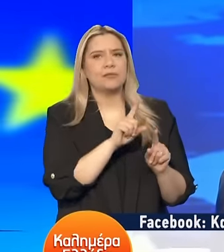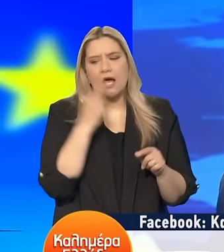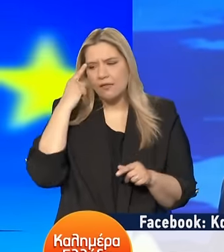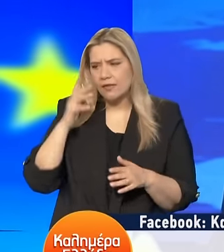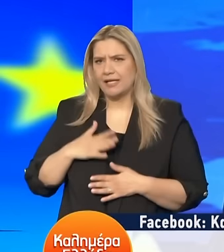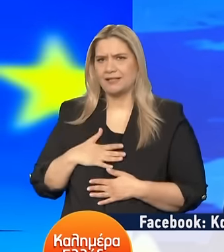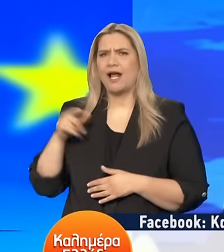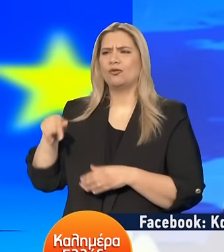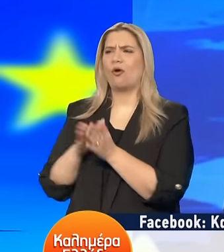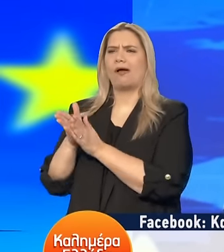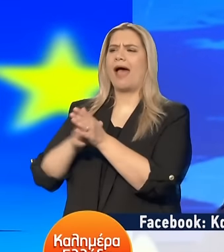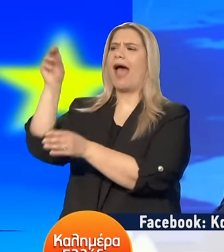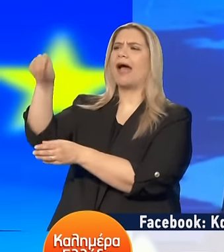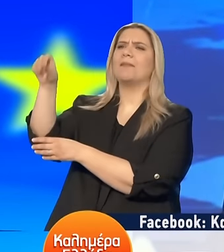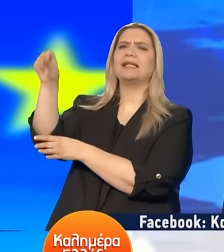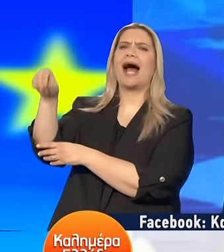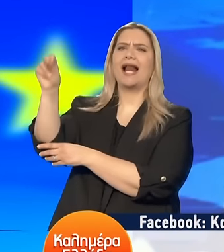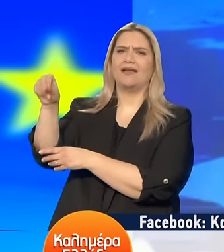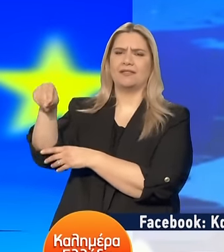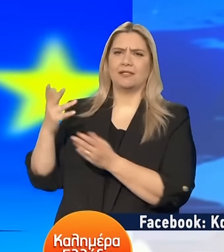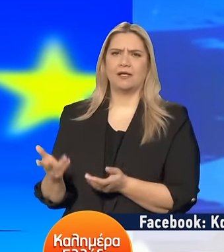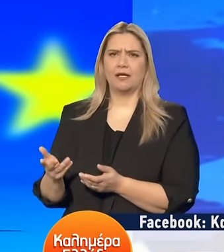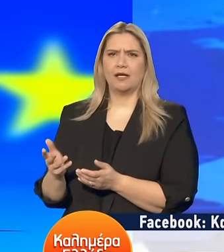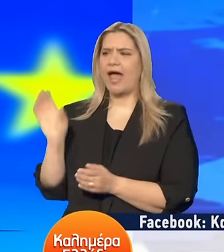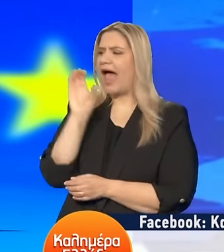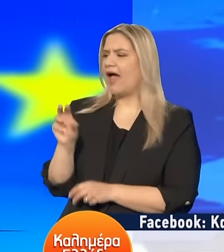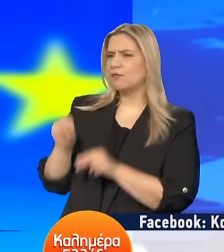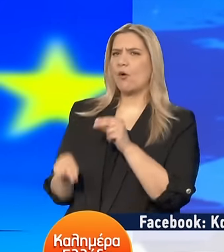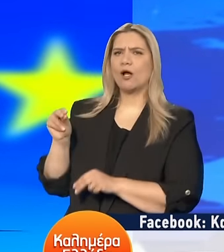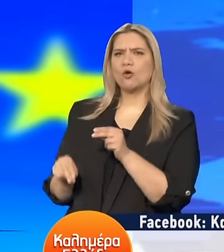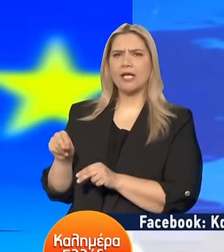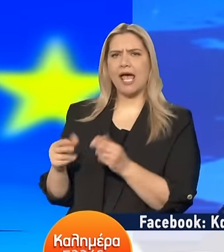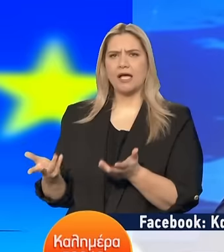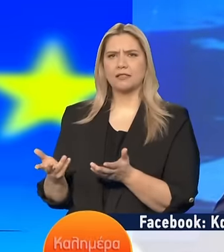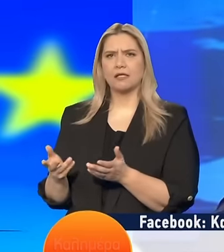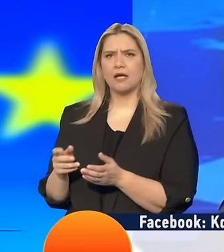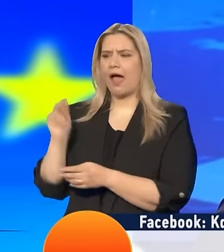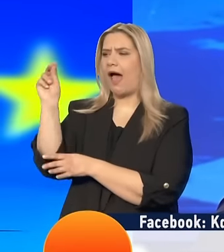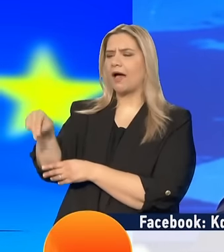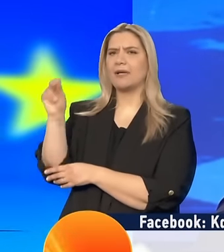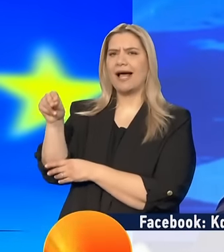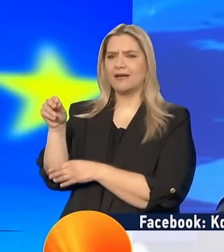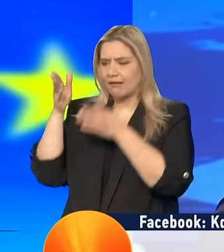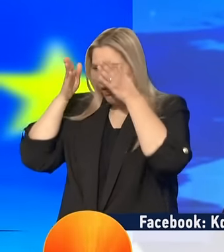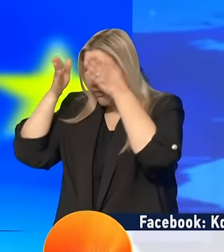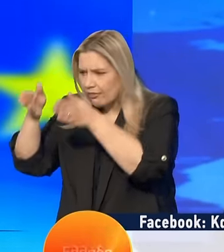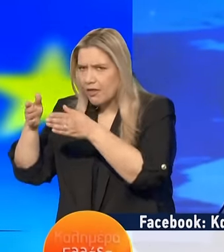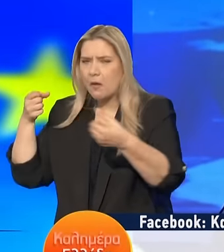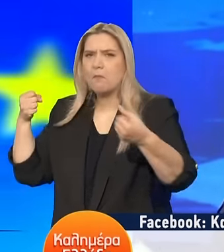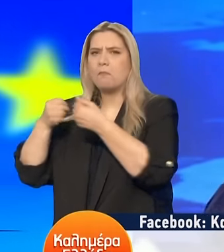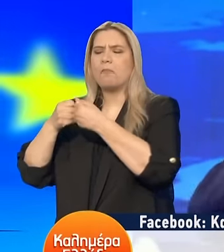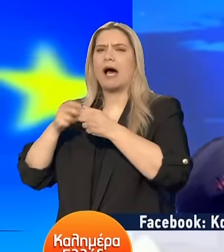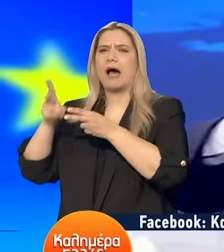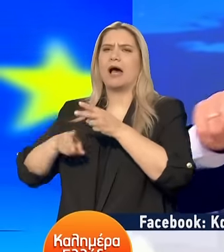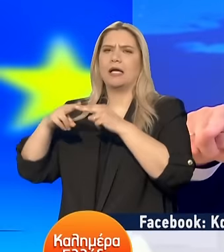εργαλοποιείται Επειδή κάποιοι θέλουν να μετατρέψουν την προεκλογική περίοδο Σε μια υπόθεση μόνο γύρω από τα τέμπη Να ζητήσετε το